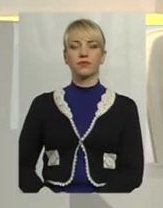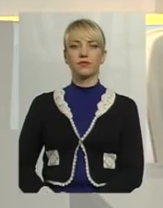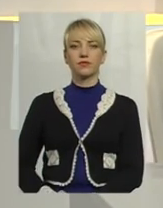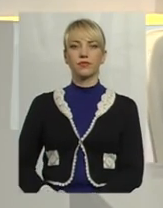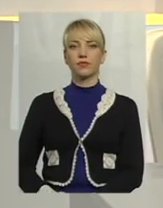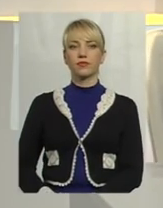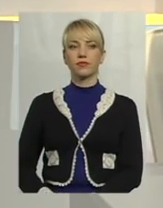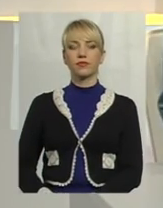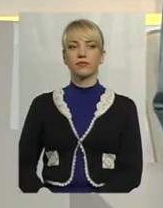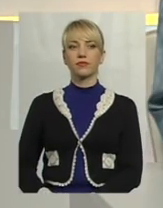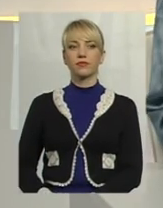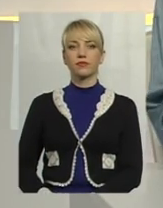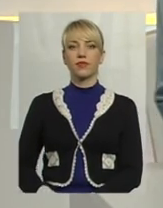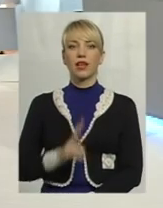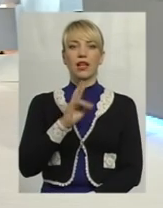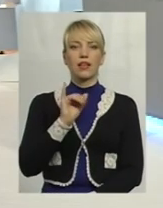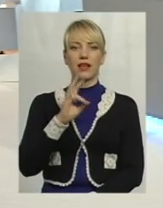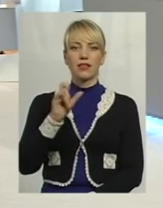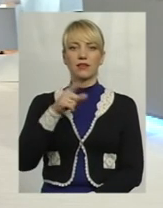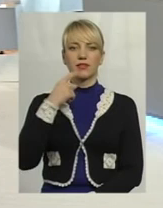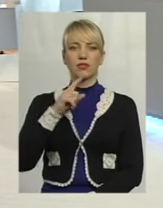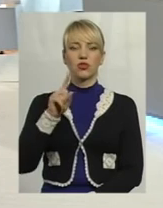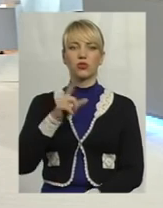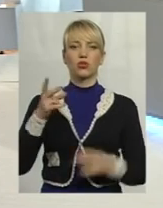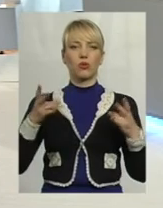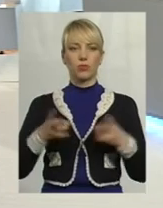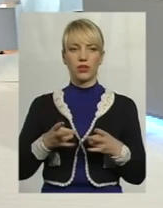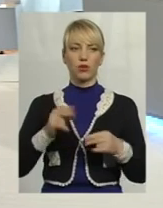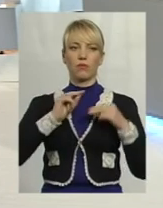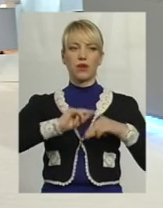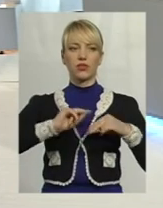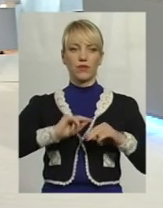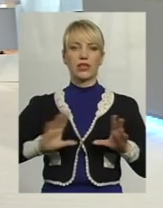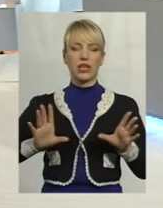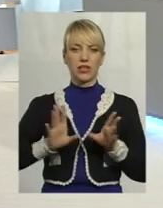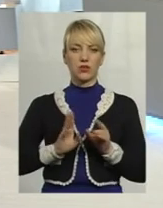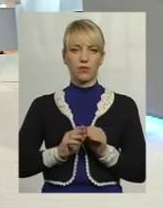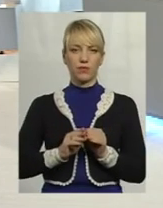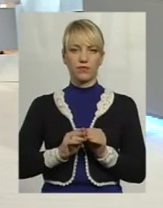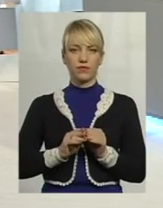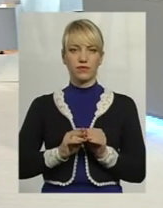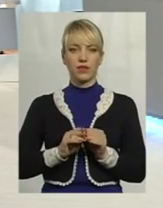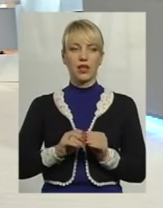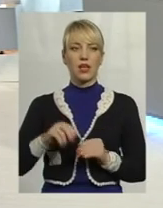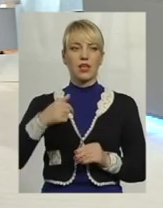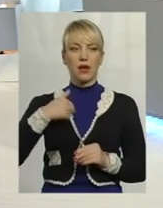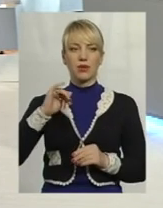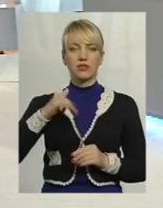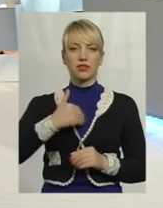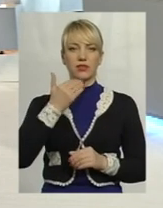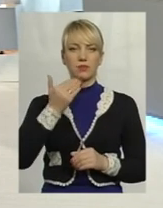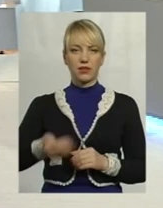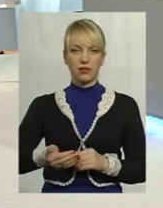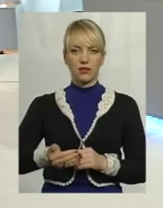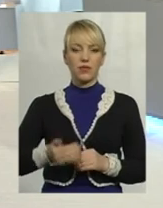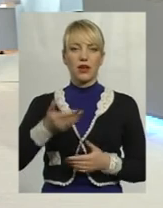Власне, Анатолій Кинок зазначив, що необхідно працювати разом, і я би хотіла запитати.